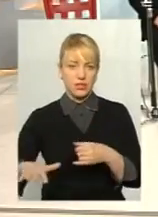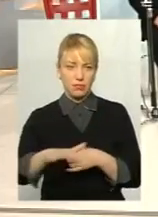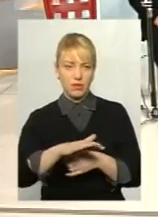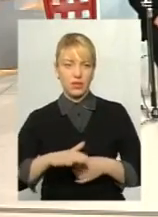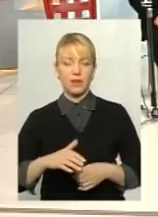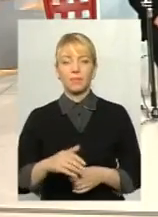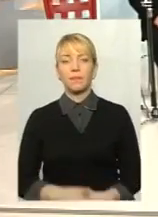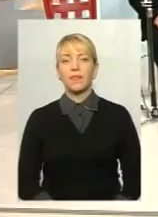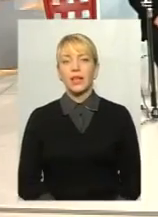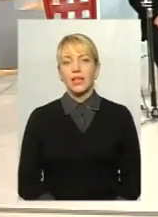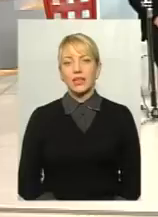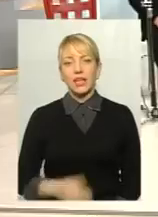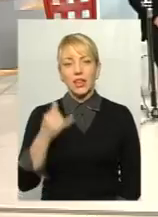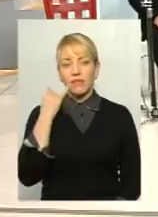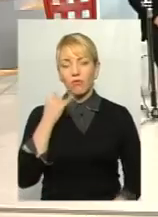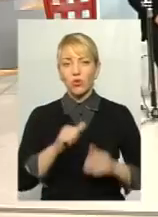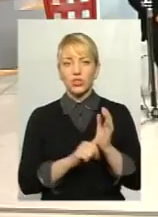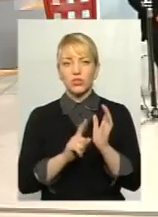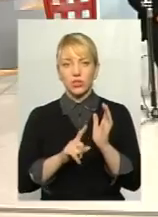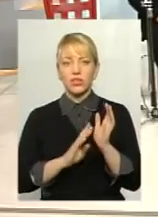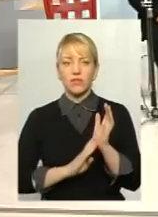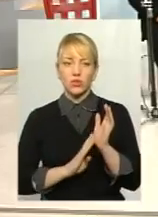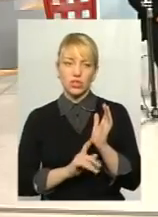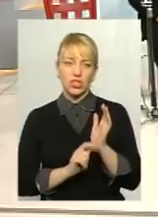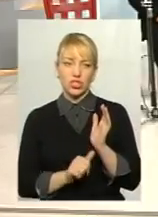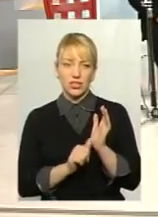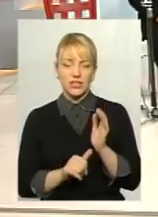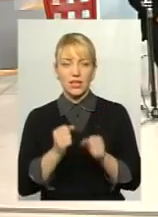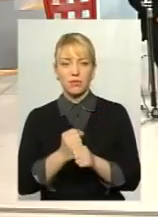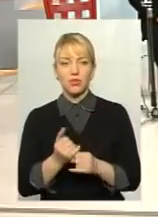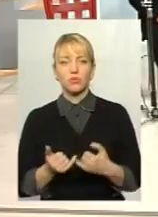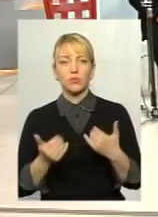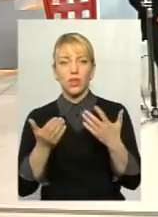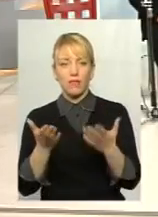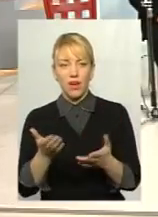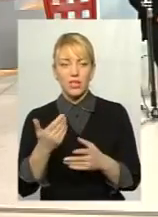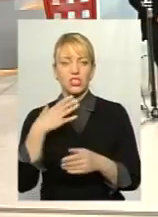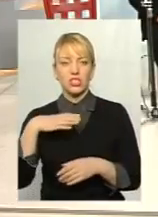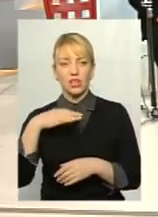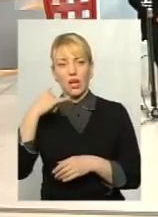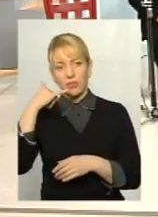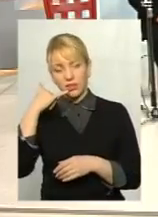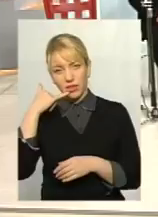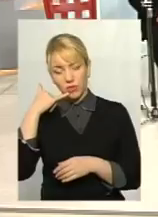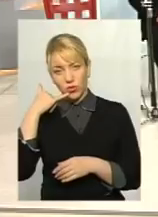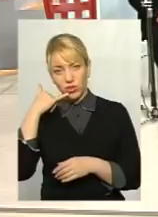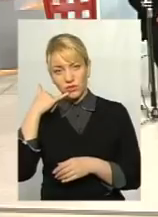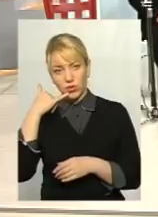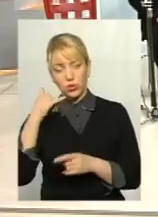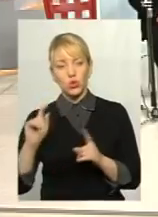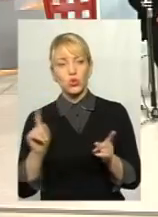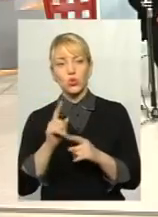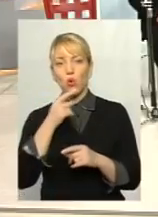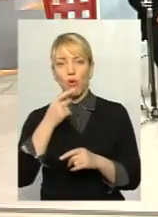61 9060 працюємо для вас. Чекаємо на телефонний дзвінок, що